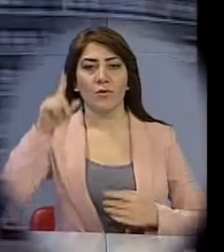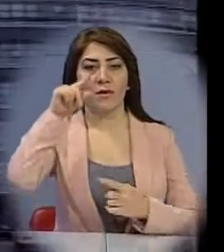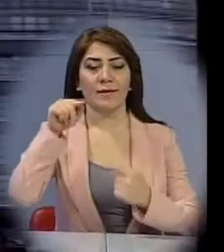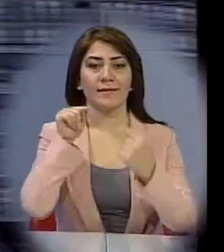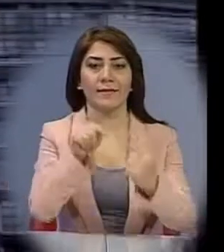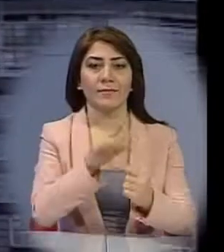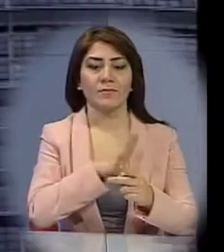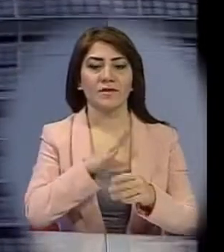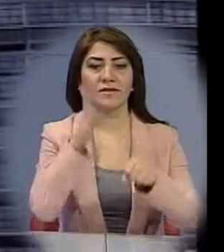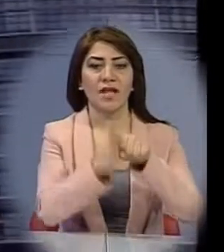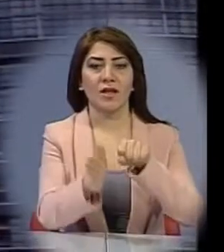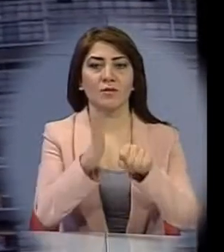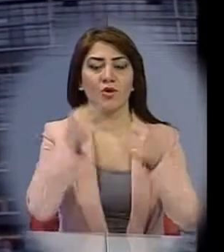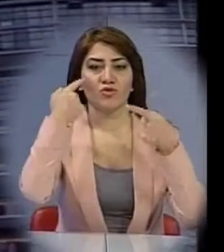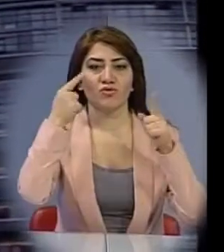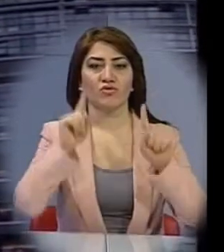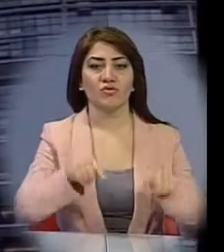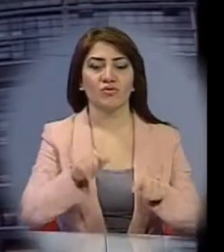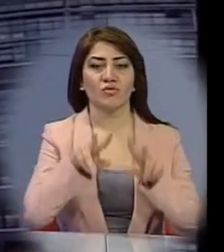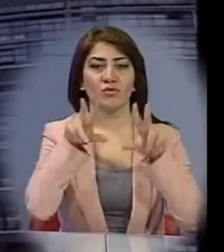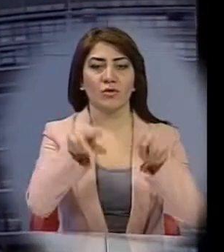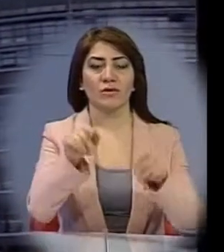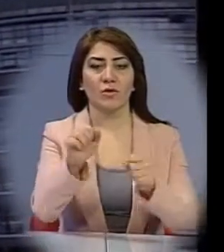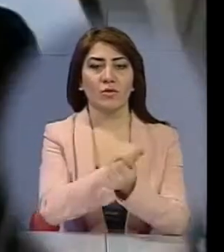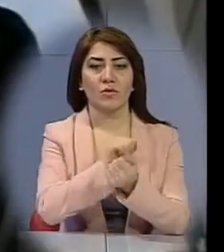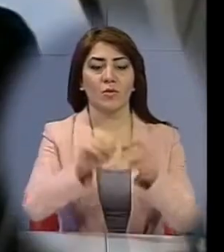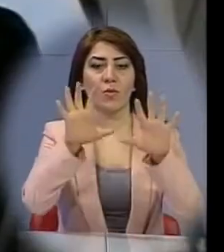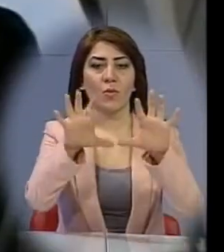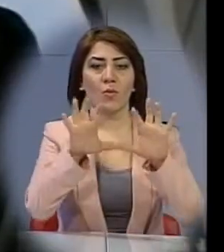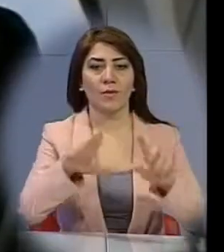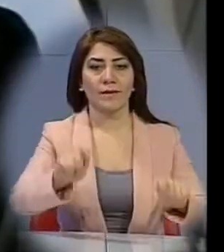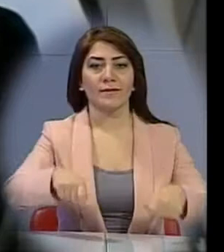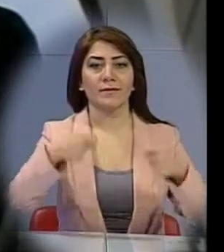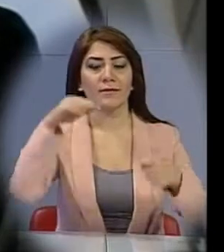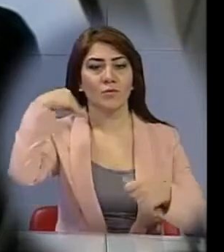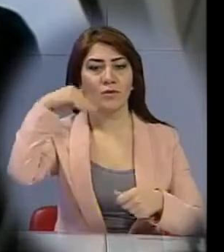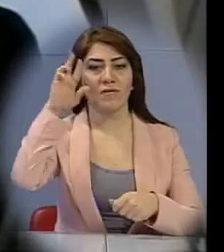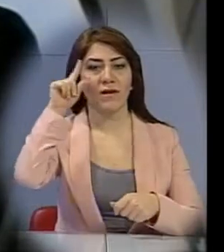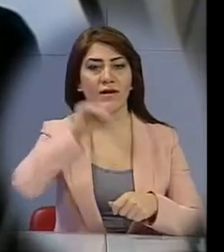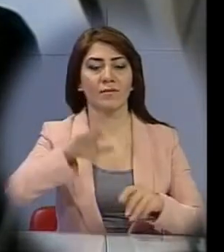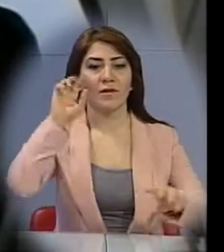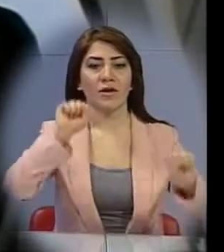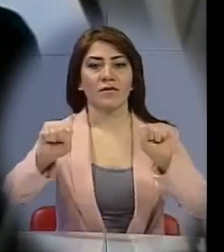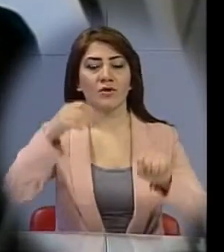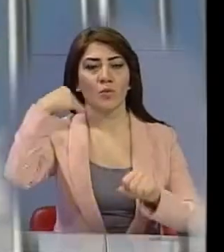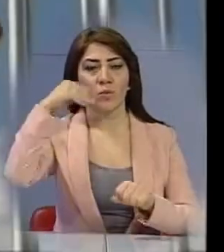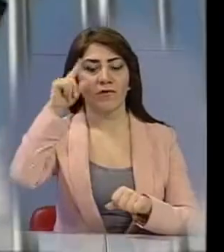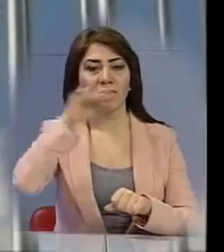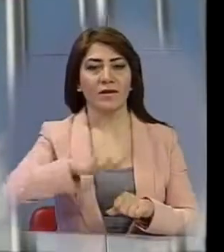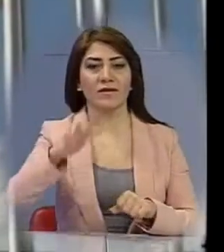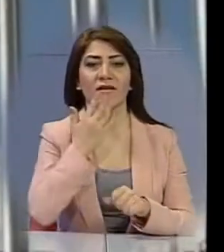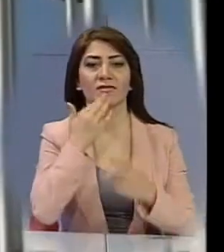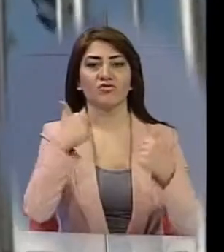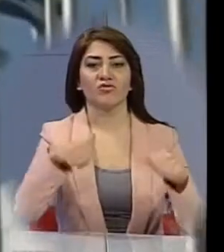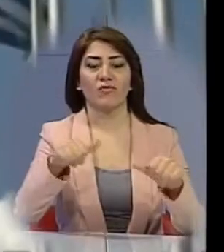իրագործված եղ ասպանությունը, կոչ ենքանում այս բանաձևը պոխանցել թուր թուրկյայի և Հայաստանի կարավարություններին, թուրկյայի և Հայաստանի